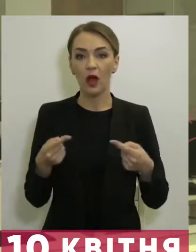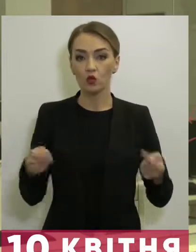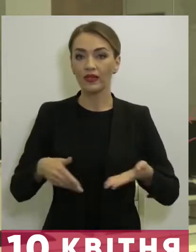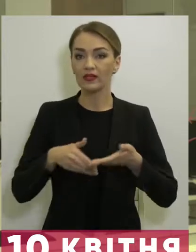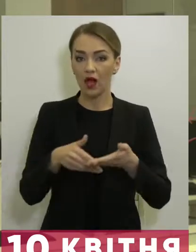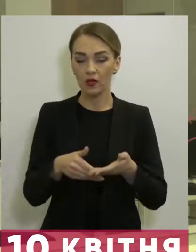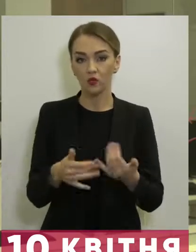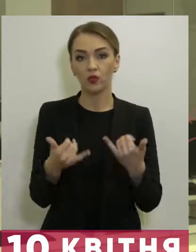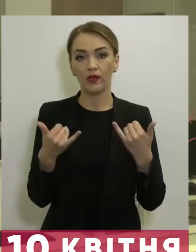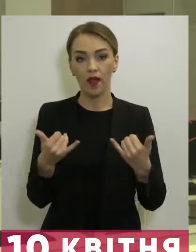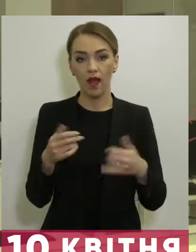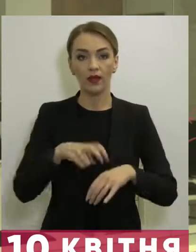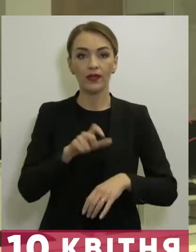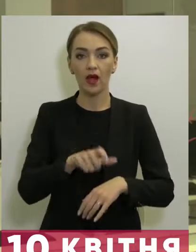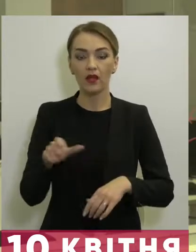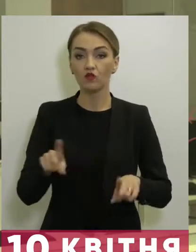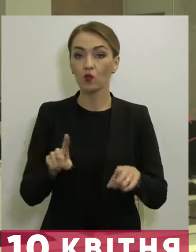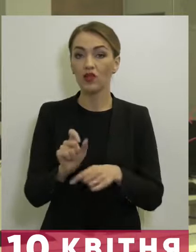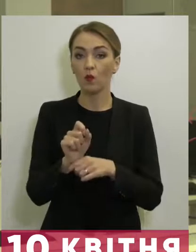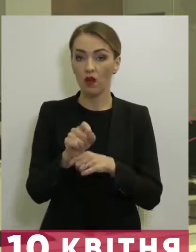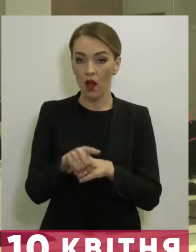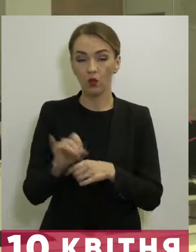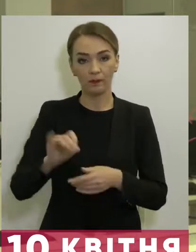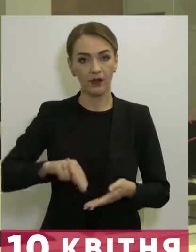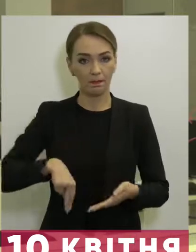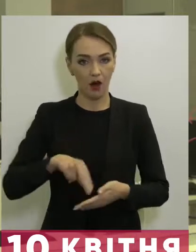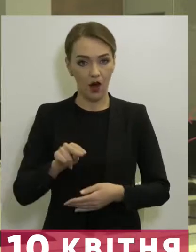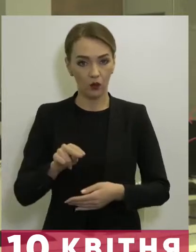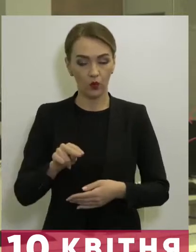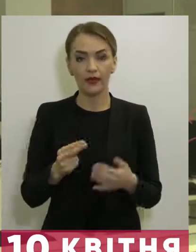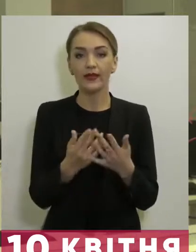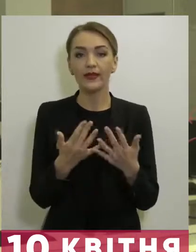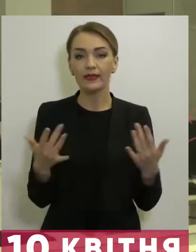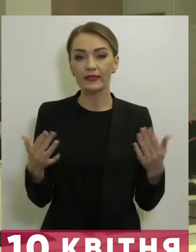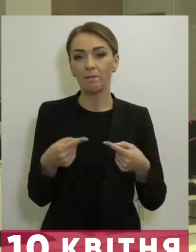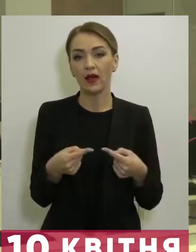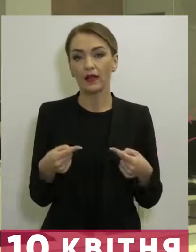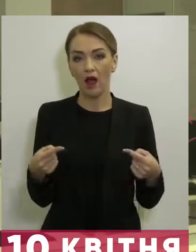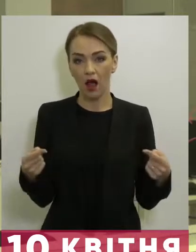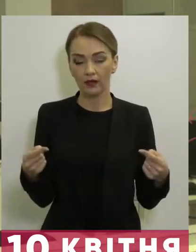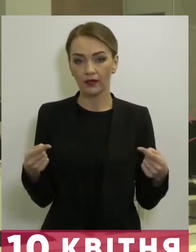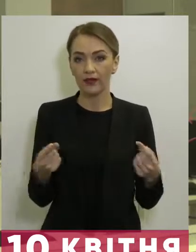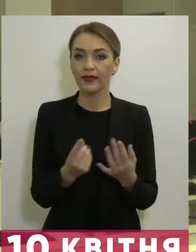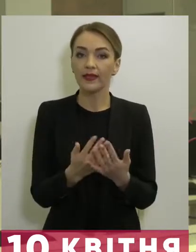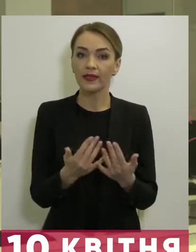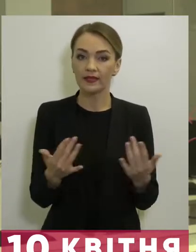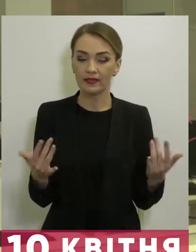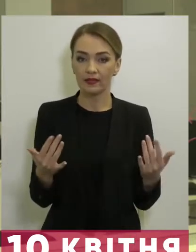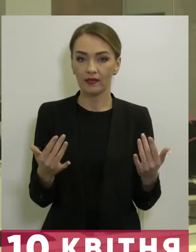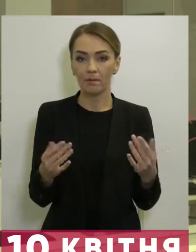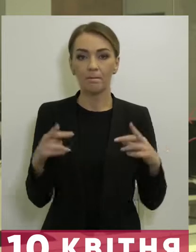захисту для лікарів, що замовляло і придбало різні матеріали та різні